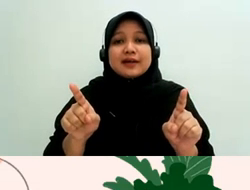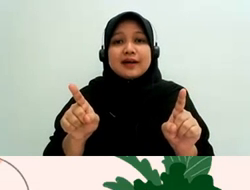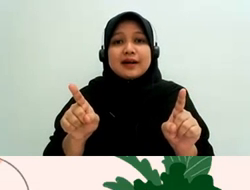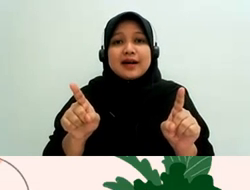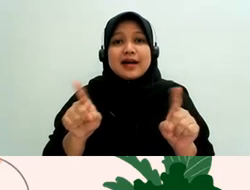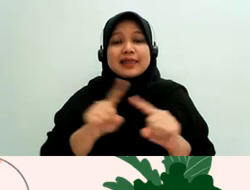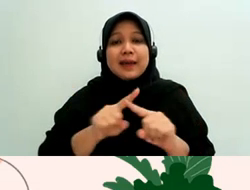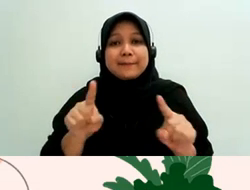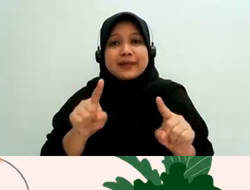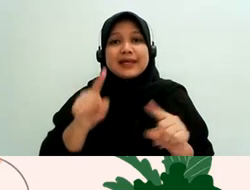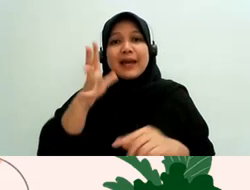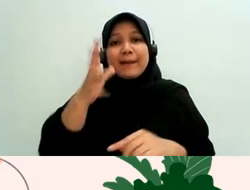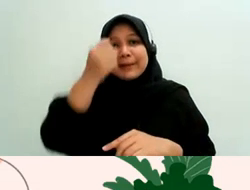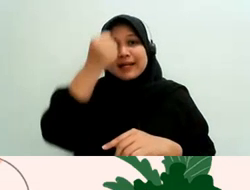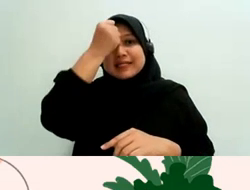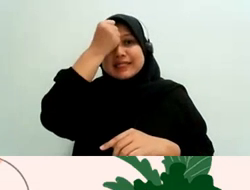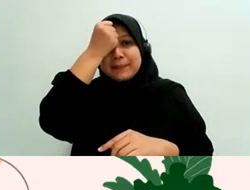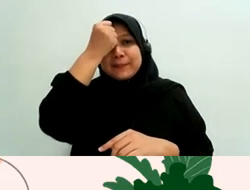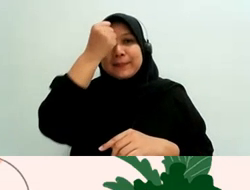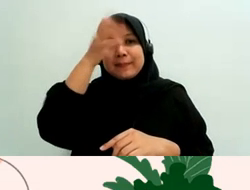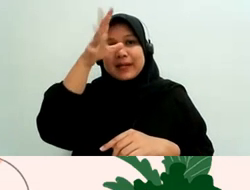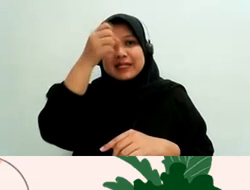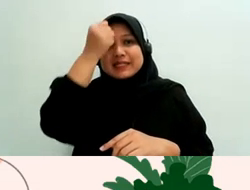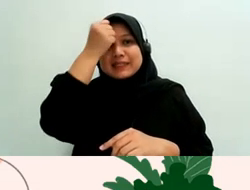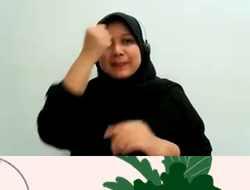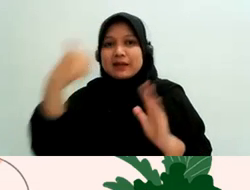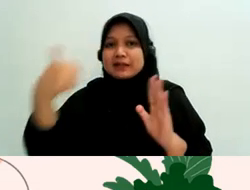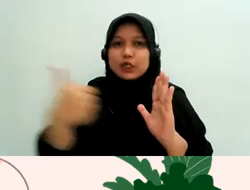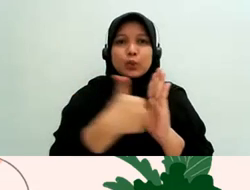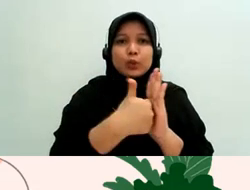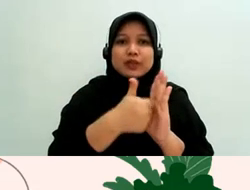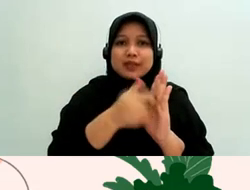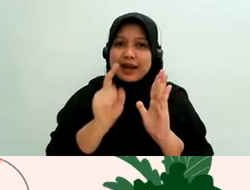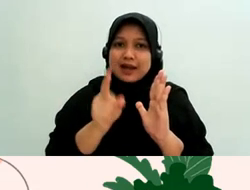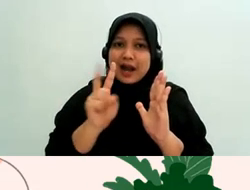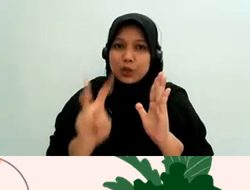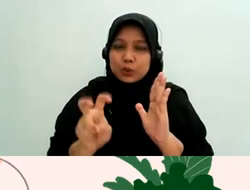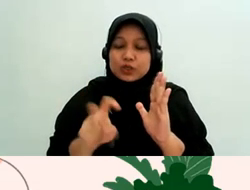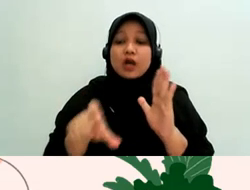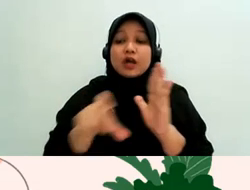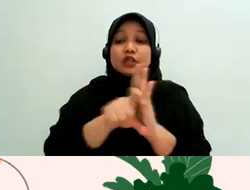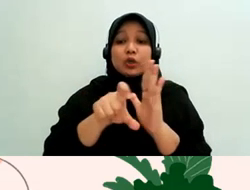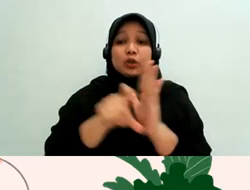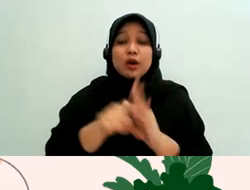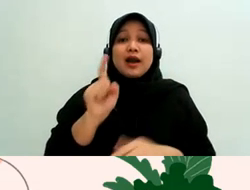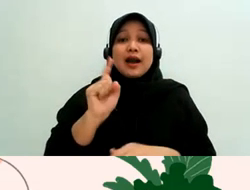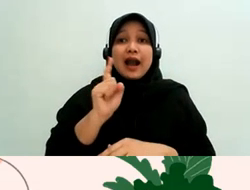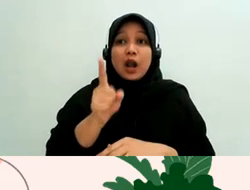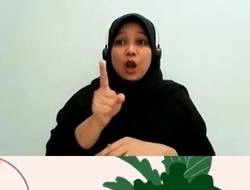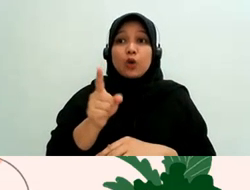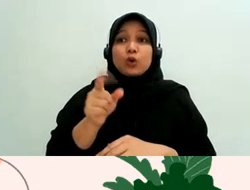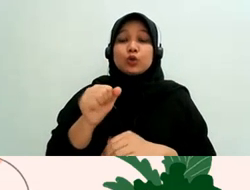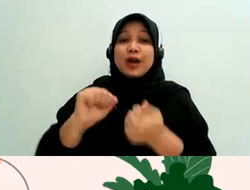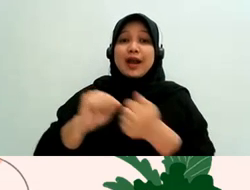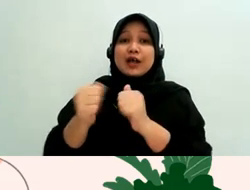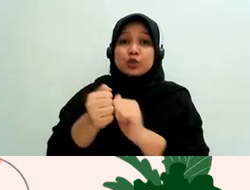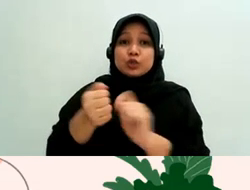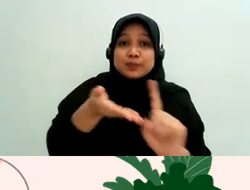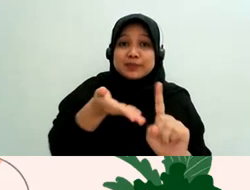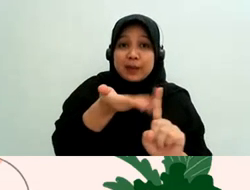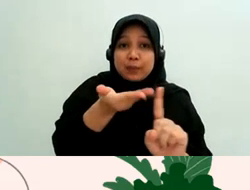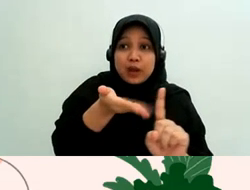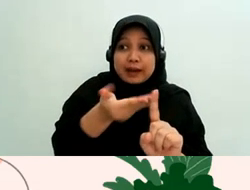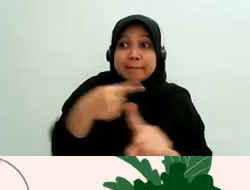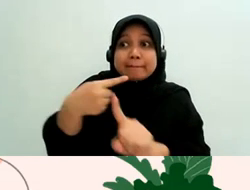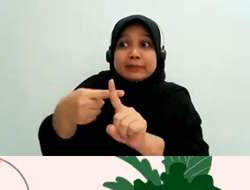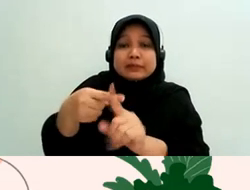prinsip-prinsip yang harus diperhatikan oleh kepolisian ketika melakukan rilis tersebut misalnya kalau tindakan pencabulan dan apalagi ini korbannya